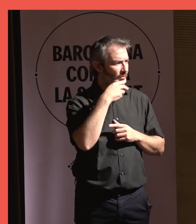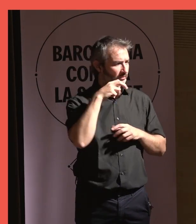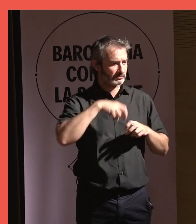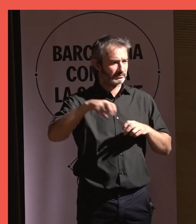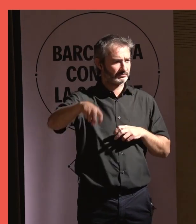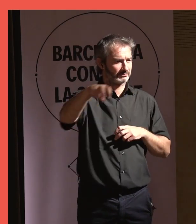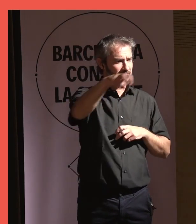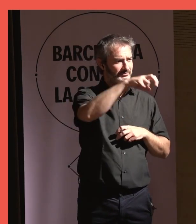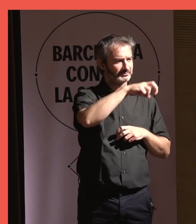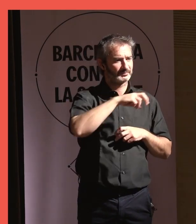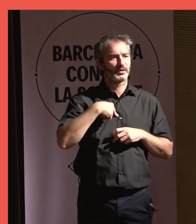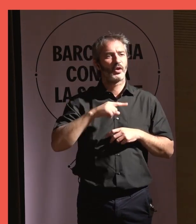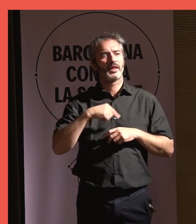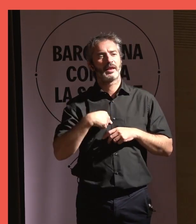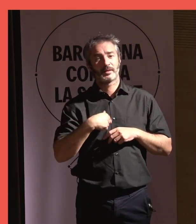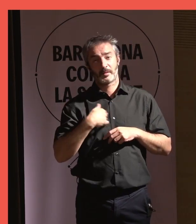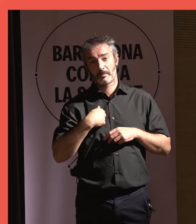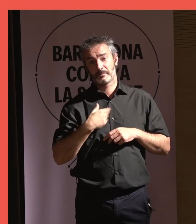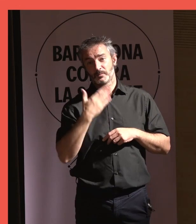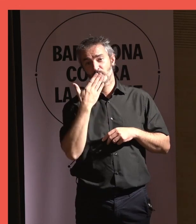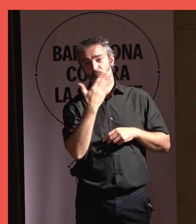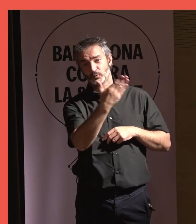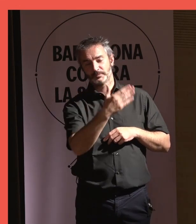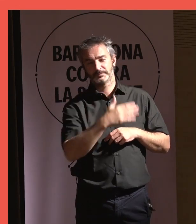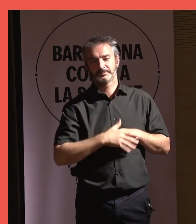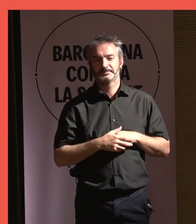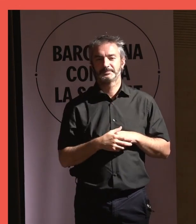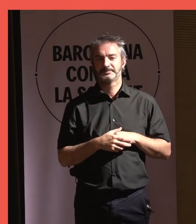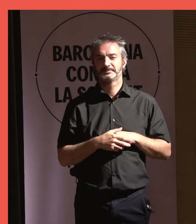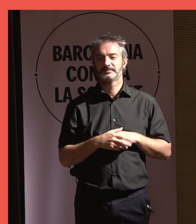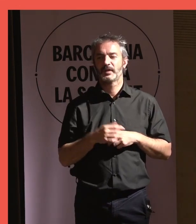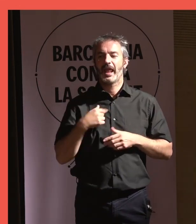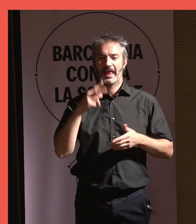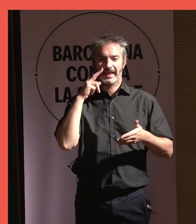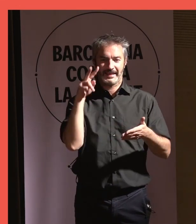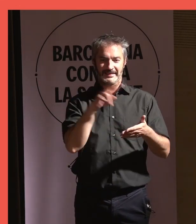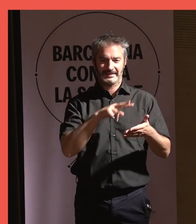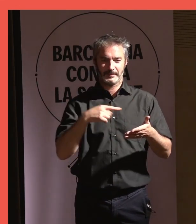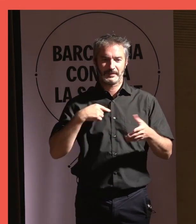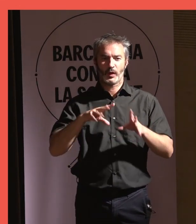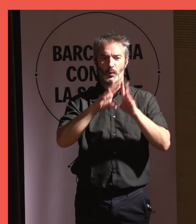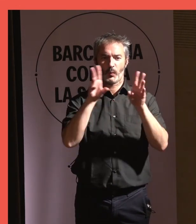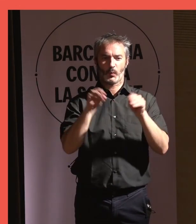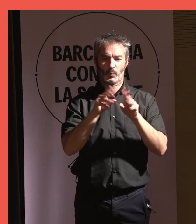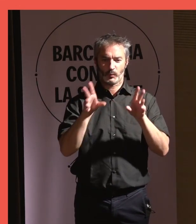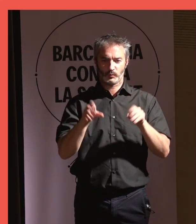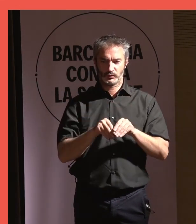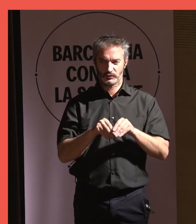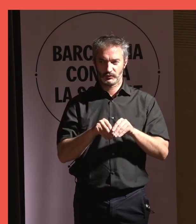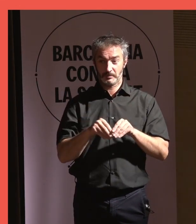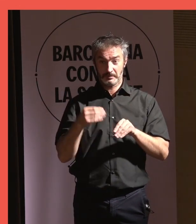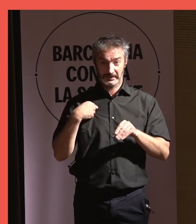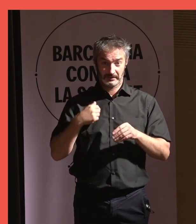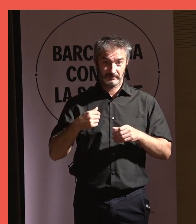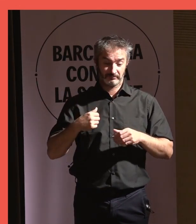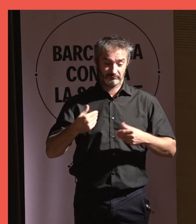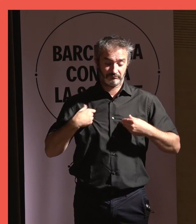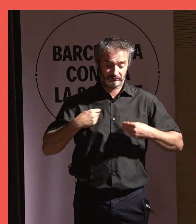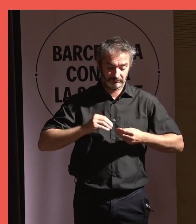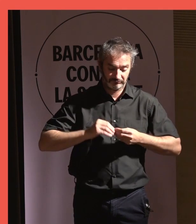voltant. Des d'aquí un petonet i ara llegirem aquestes conclusions que, evidentment, l'equip de